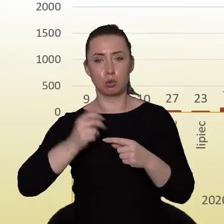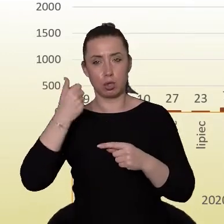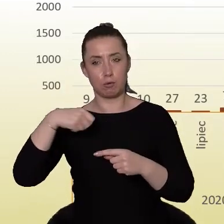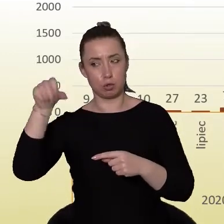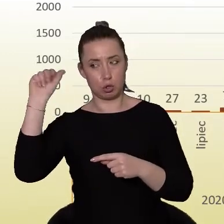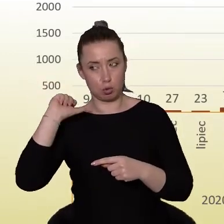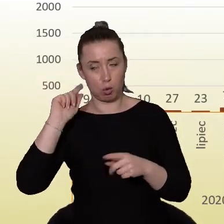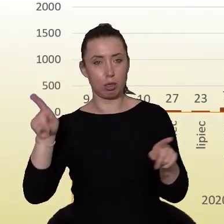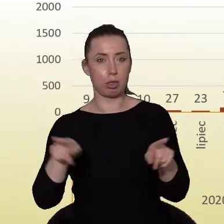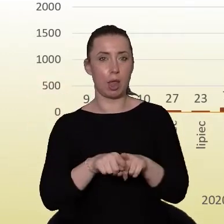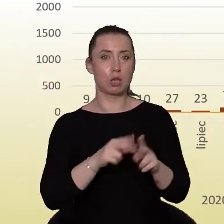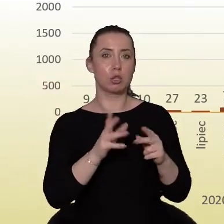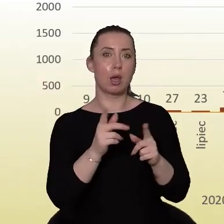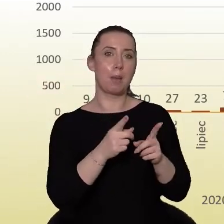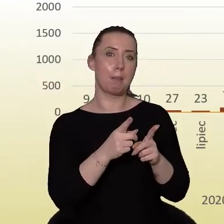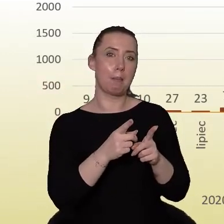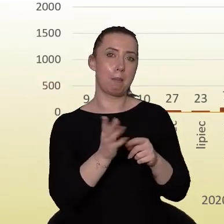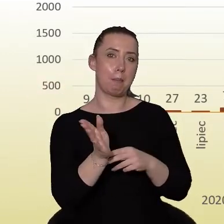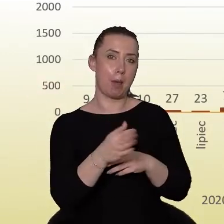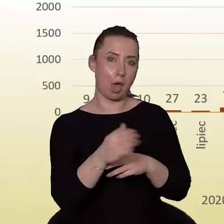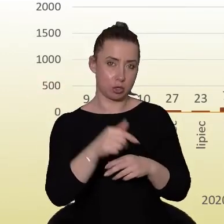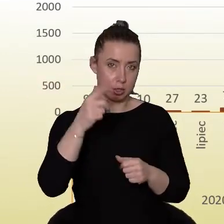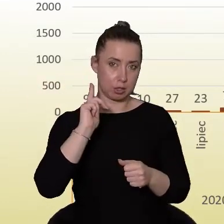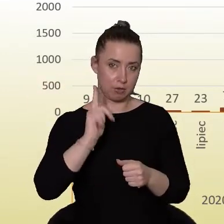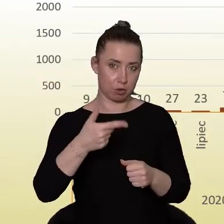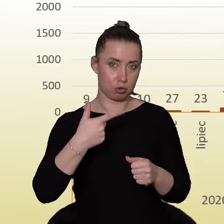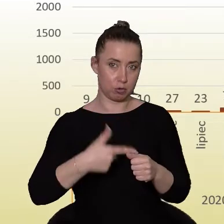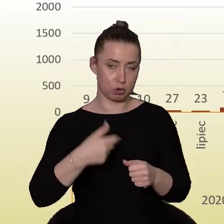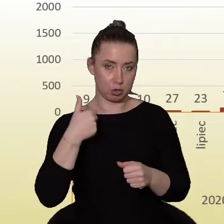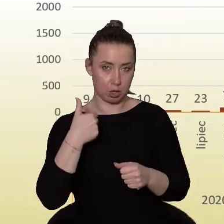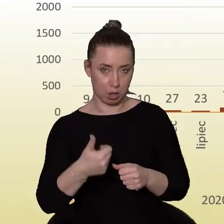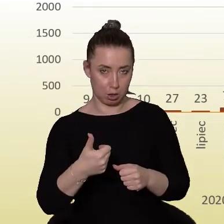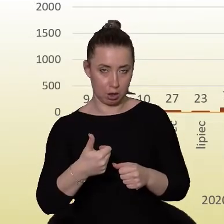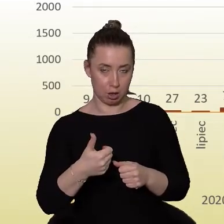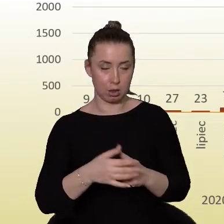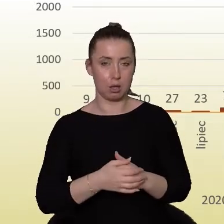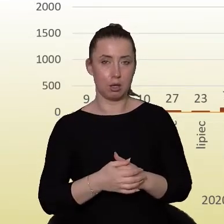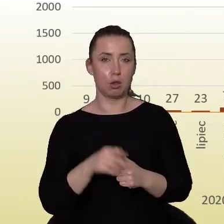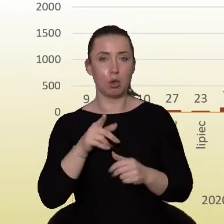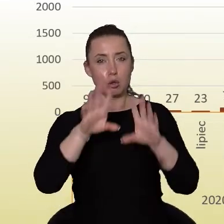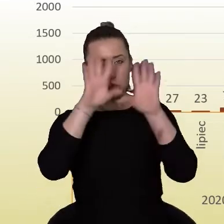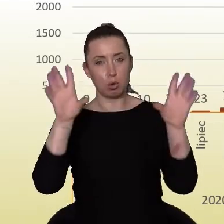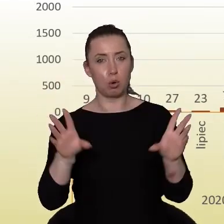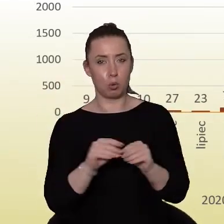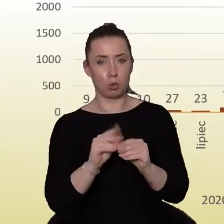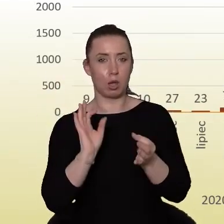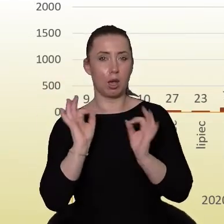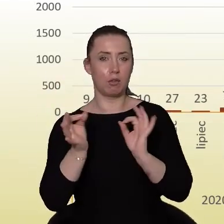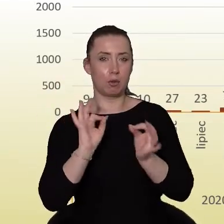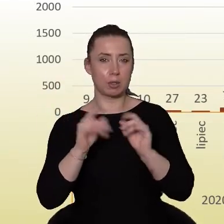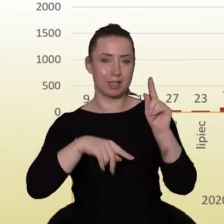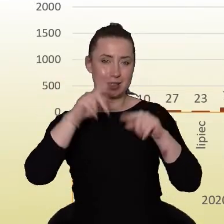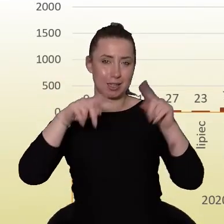i w marcu tego roku. To są pewne informacje zbiorcze, chciałoby się powiedzieć statystyczne,